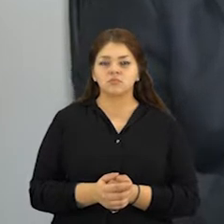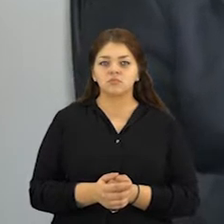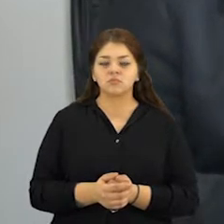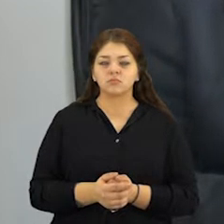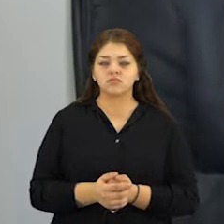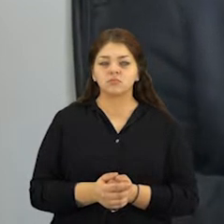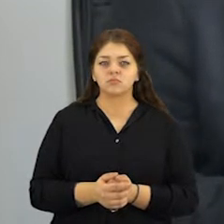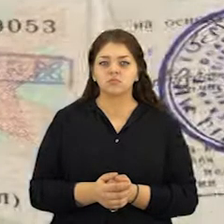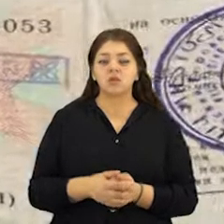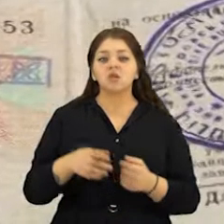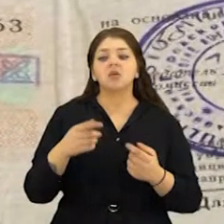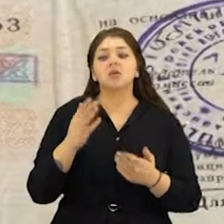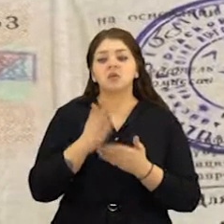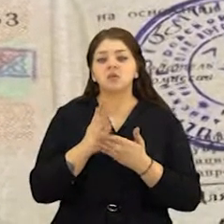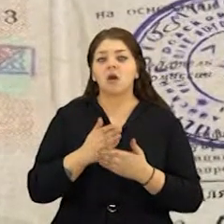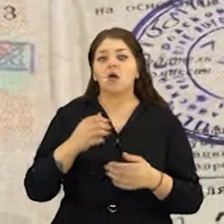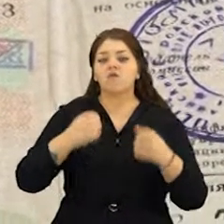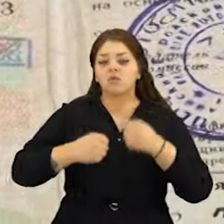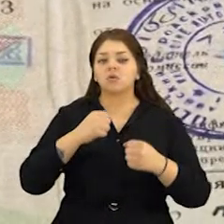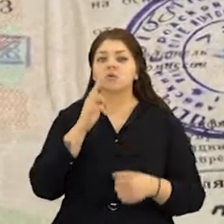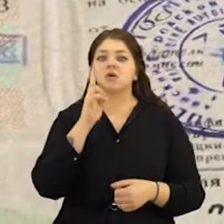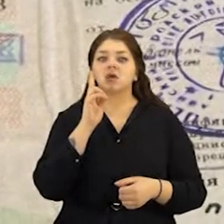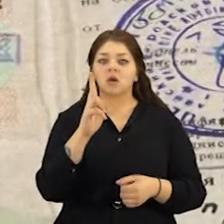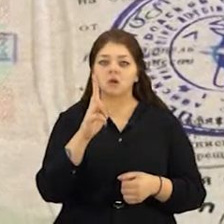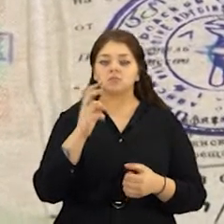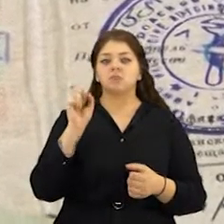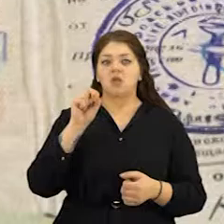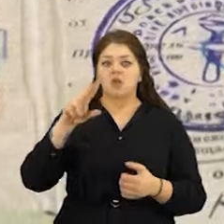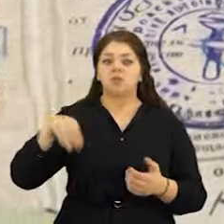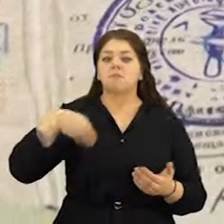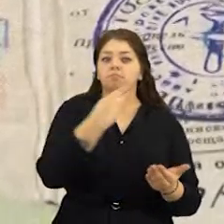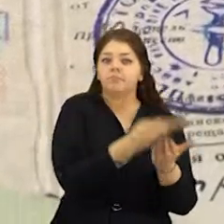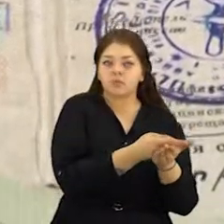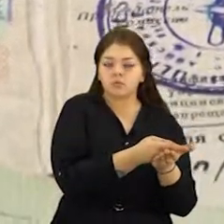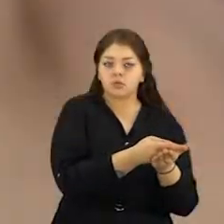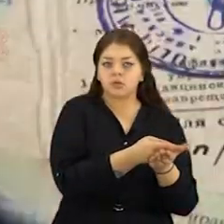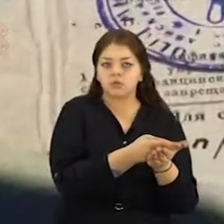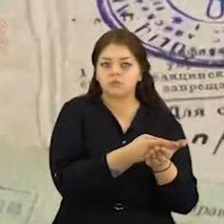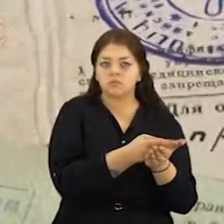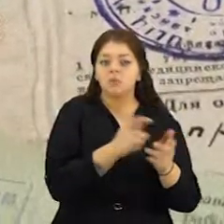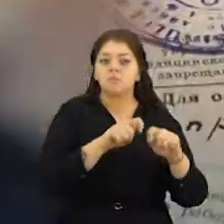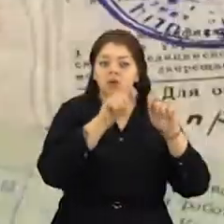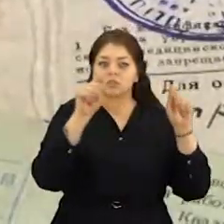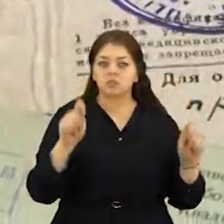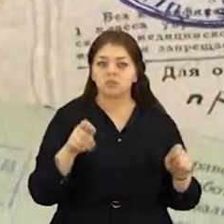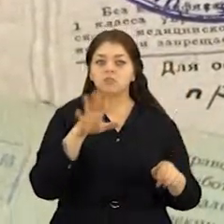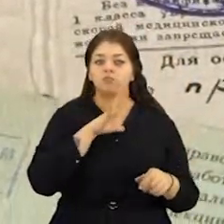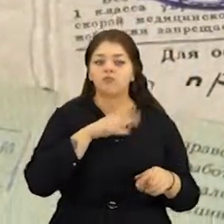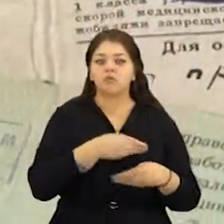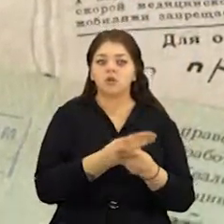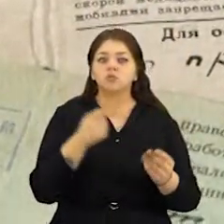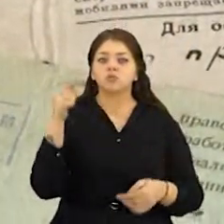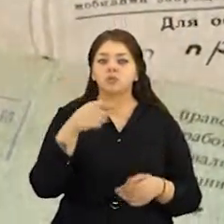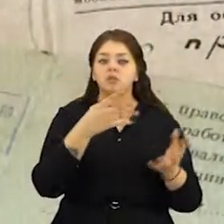galim susitvarkyti iš anksto. Tiesa, kai kurie vairuotojai pareigūnams pateikia ne tik teisę vairuoti patvirtinančius dokumentus, kurie Lietuvoje buvo pradėti